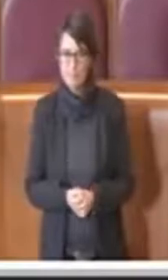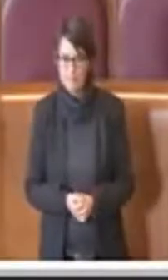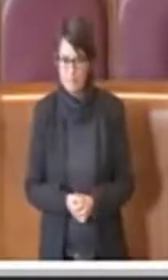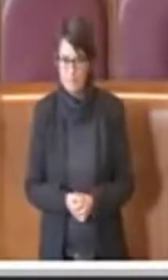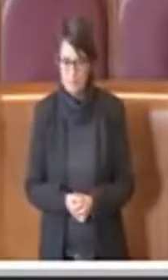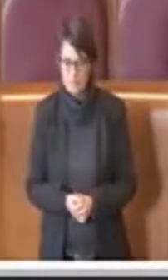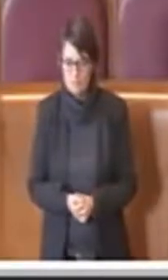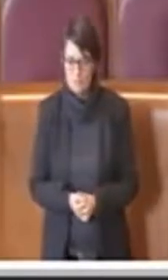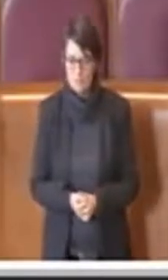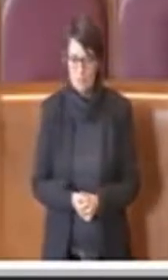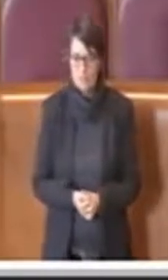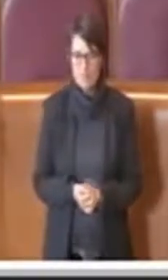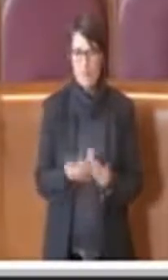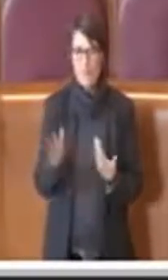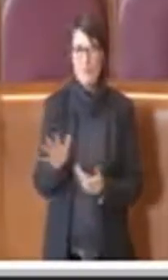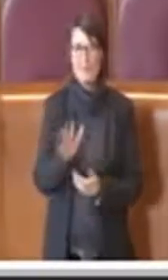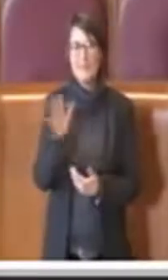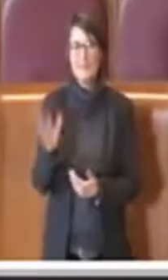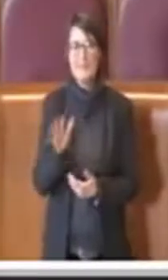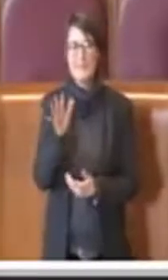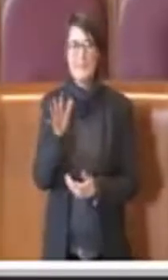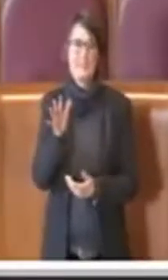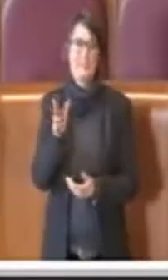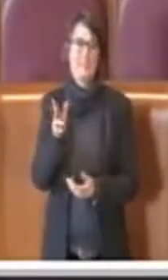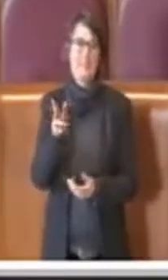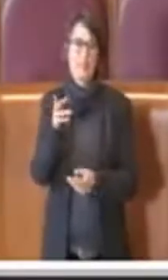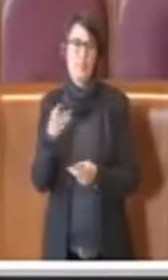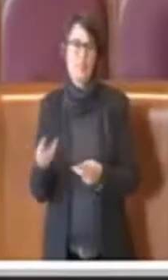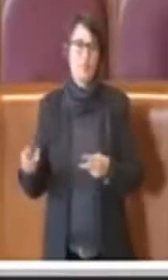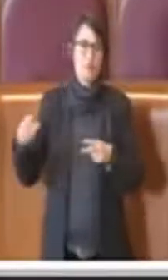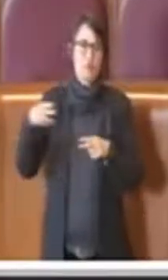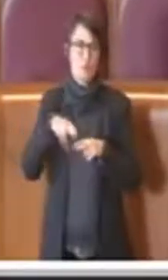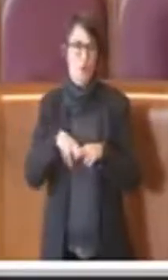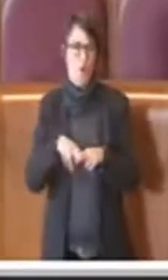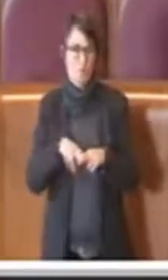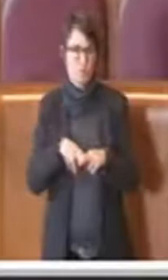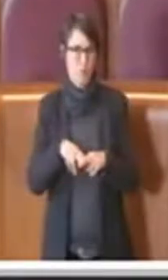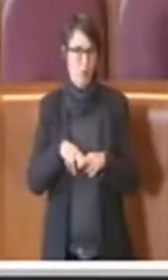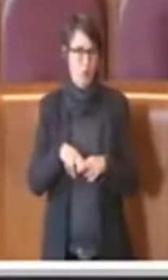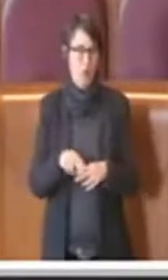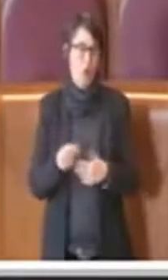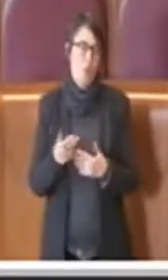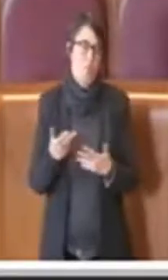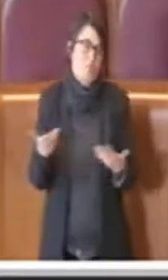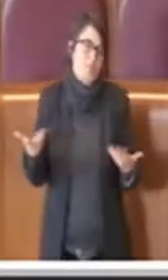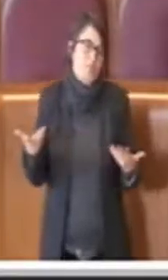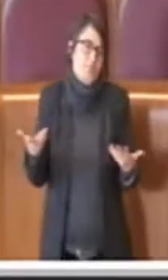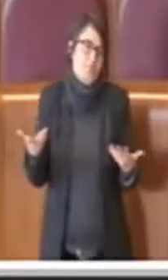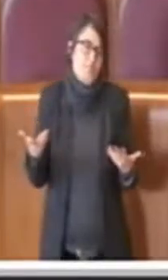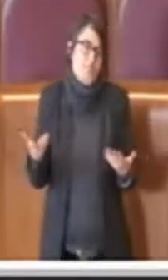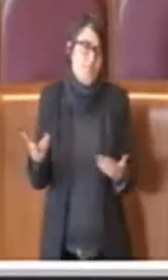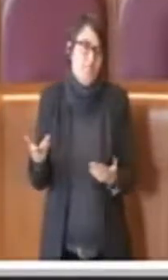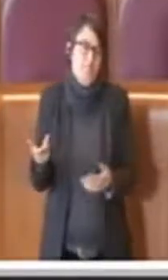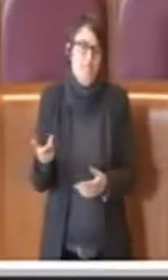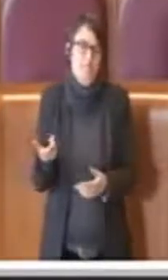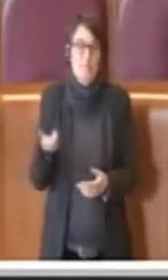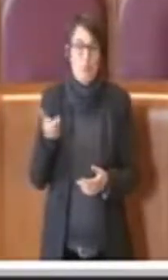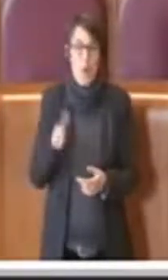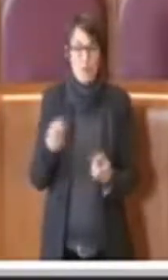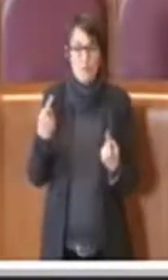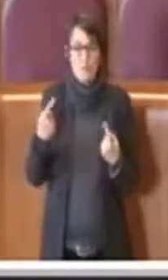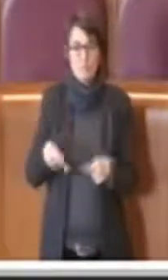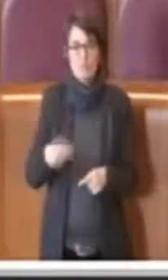veramente ultronei e solo per questo dichiaro la votazione di astensione.